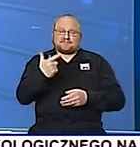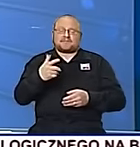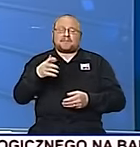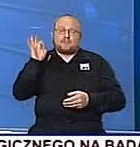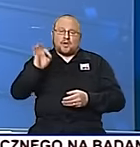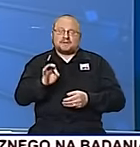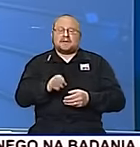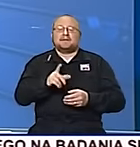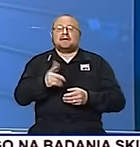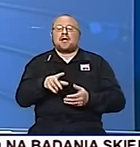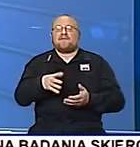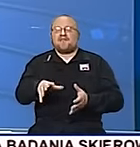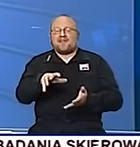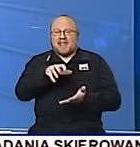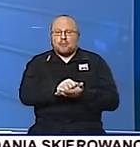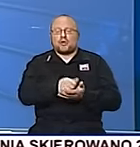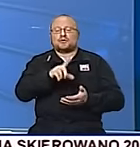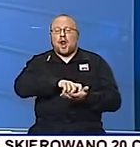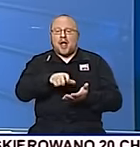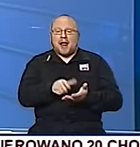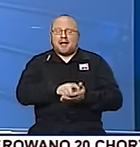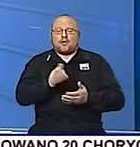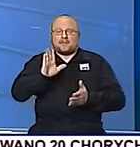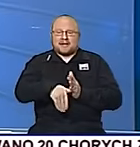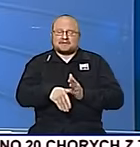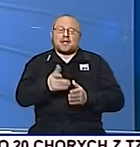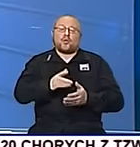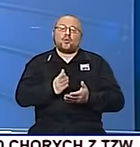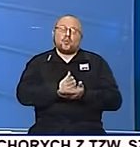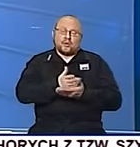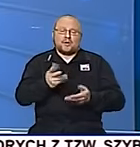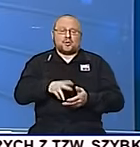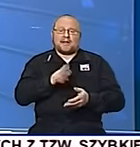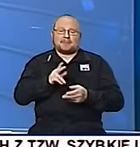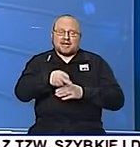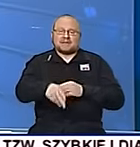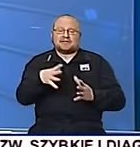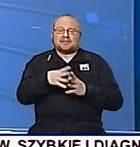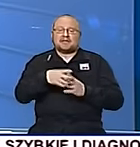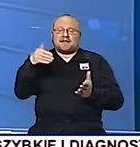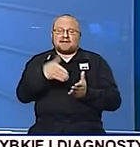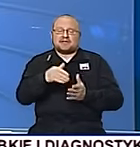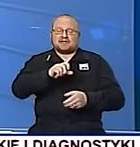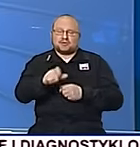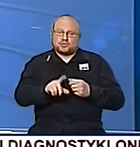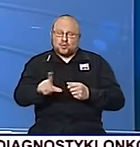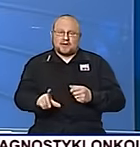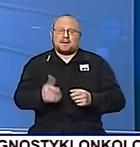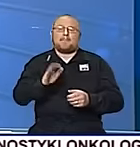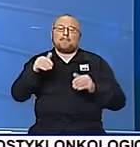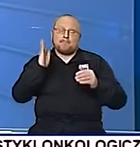wynajmujących lokale od miasta. Niebawem długi, które nie przekraczają 10 tysięcy złotych, łodzianie będą mogli odpracować.